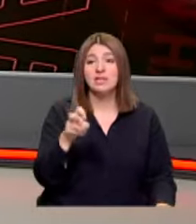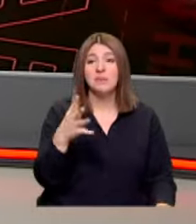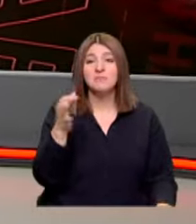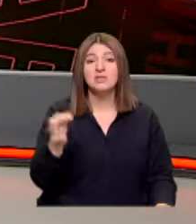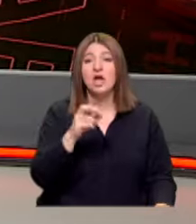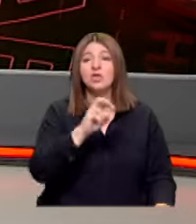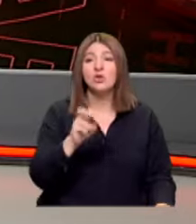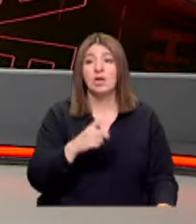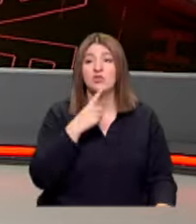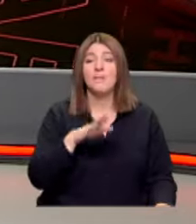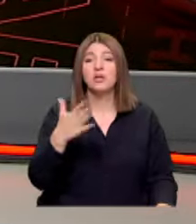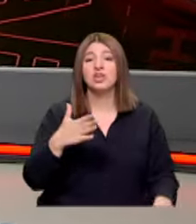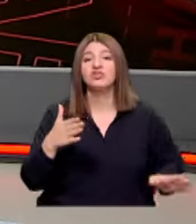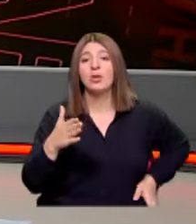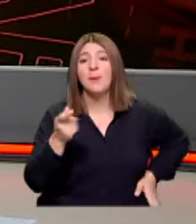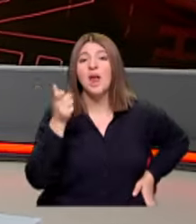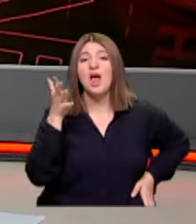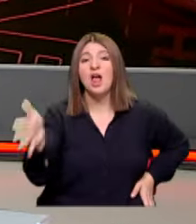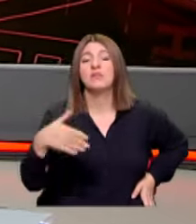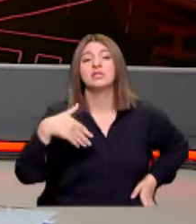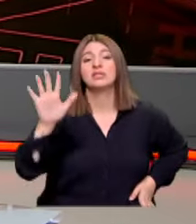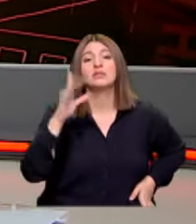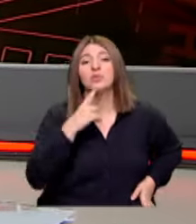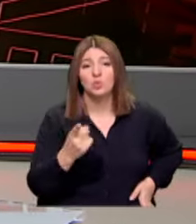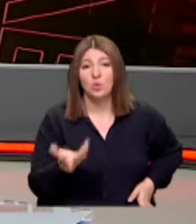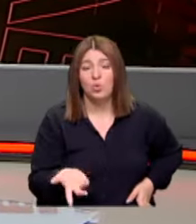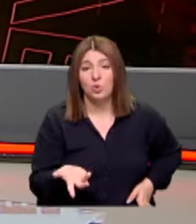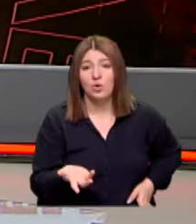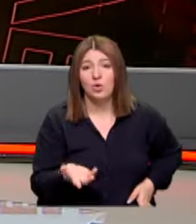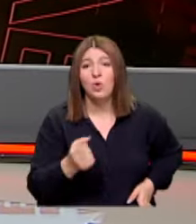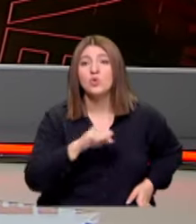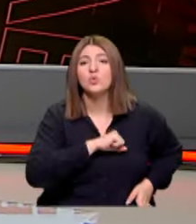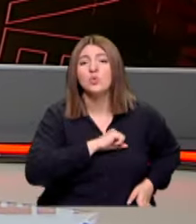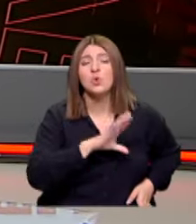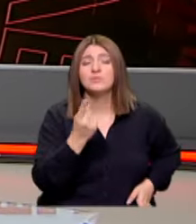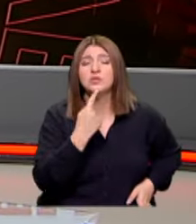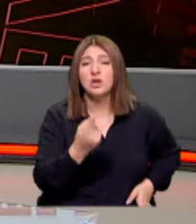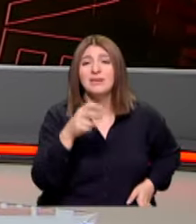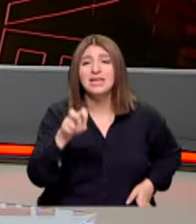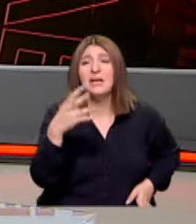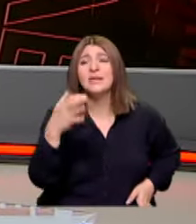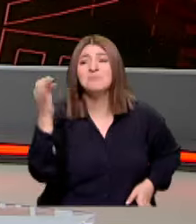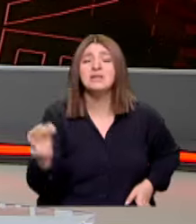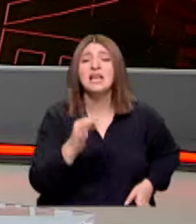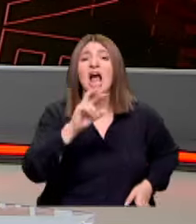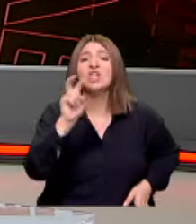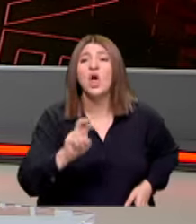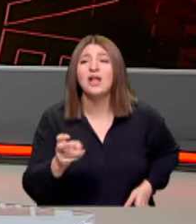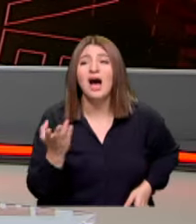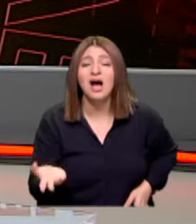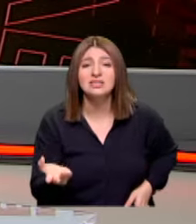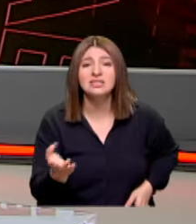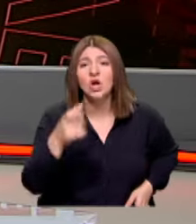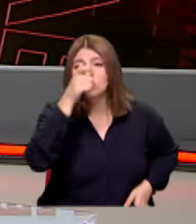milyar dolar diyor, başkalarının cebine gitti diyor Korkunç bir iddia 85 milyar dolar